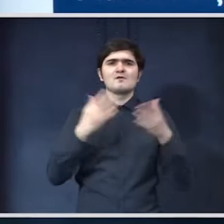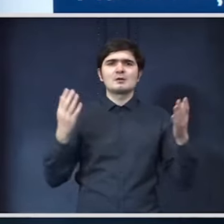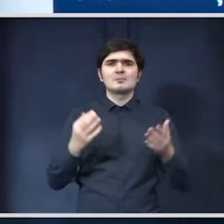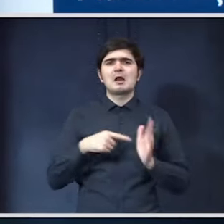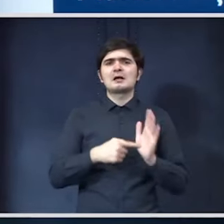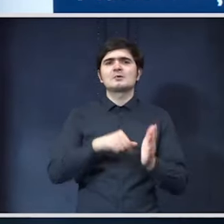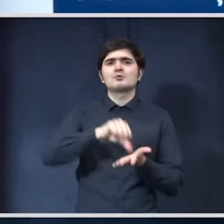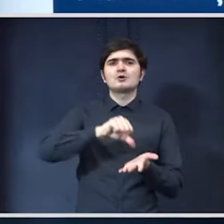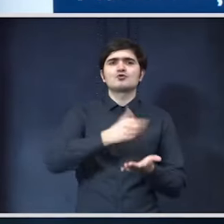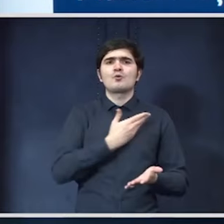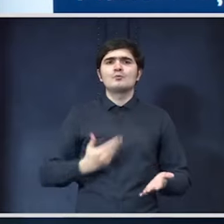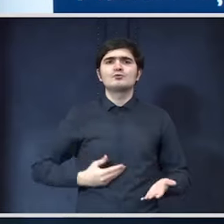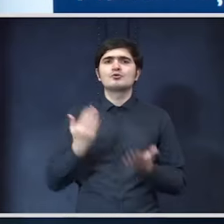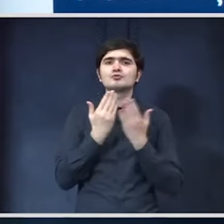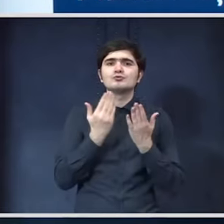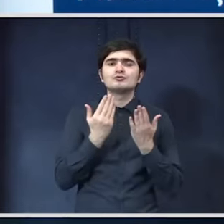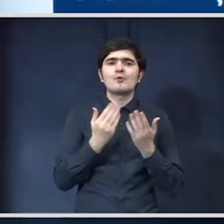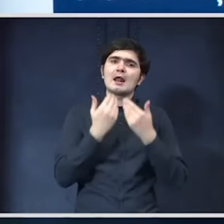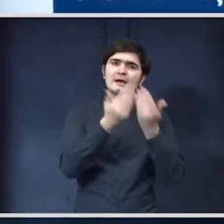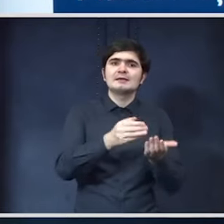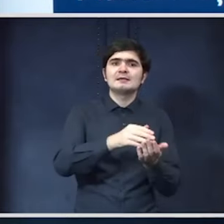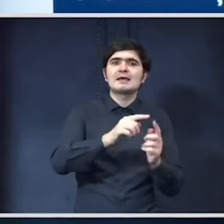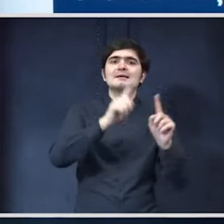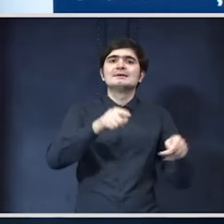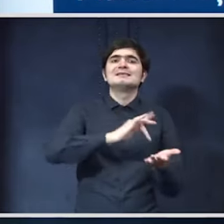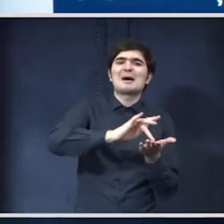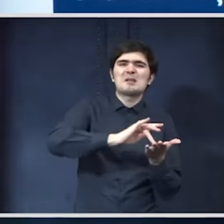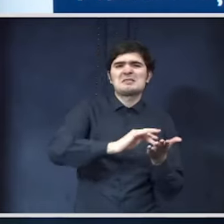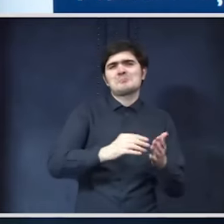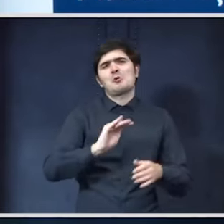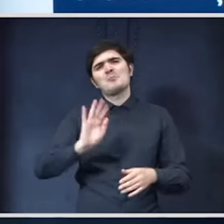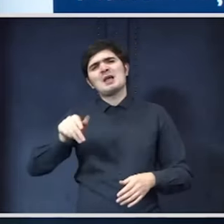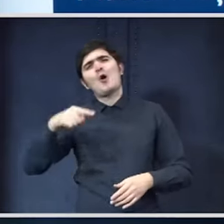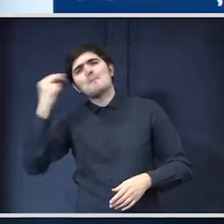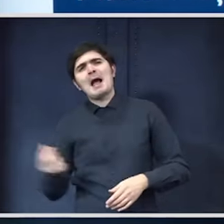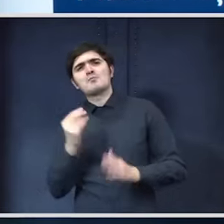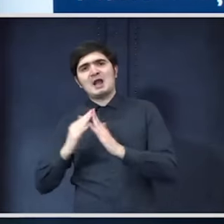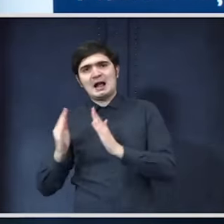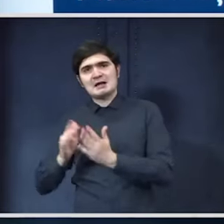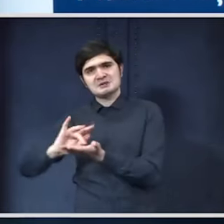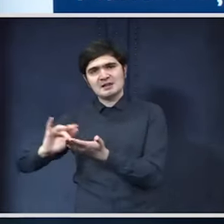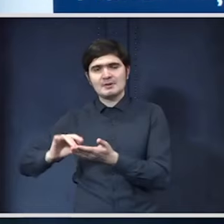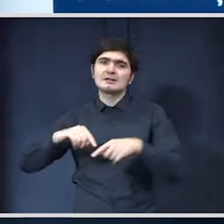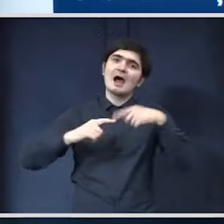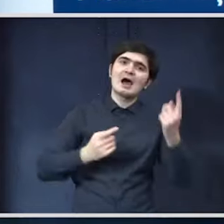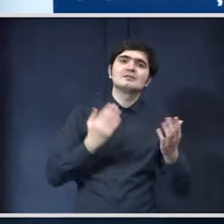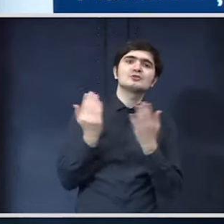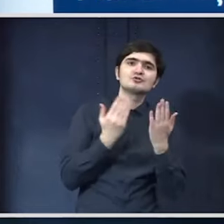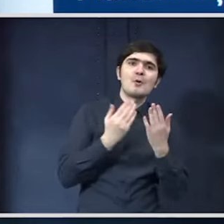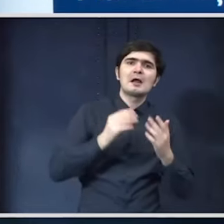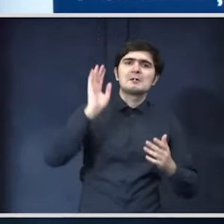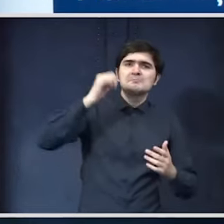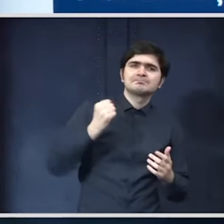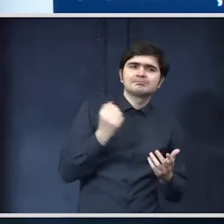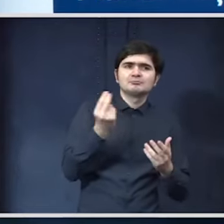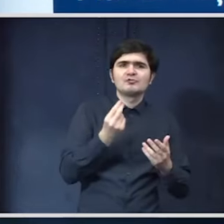școală din mijlocul București dacă dai tablete probabil copiii iau deja tablete mai bune acasă o școală din alte părți tableta aia chiar poate să facă